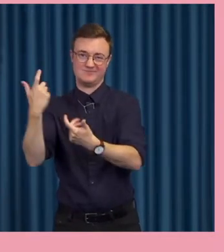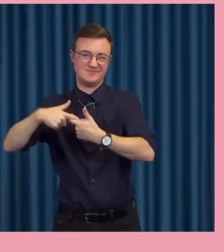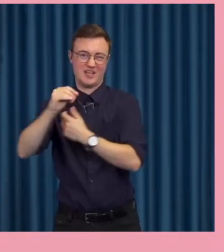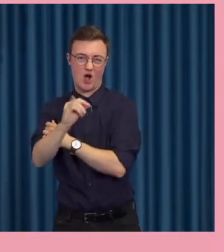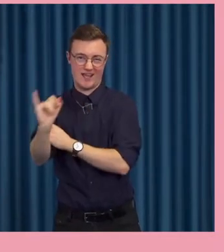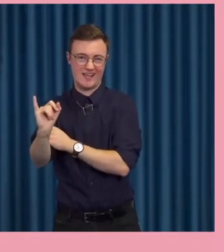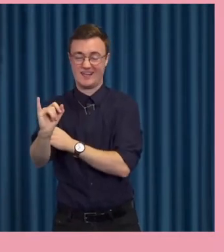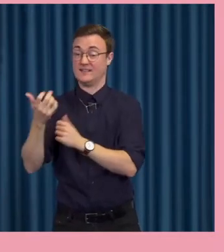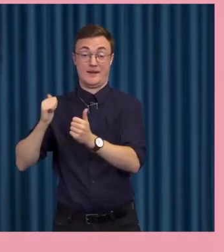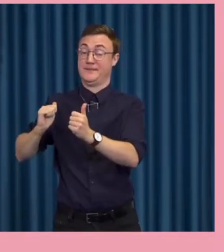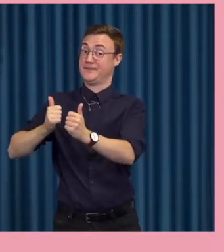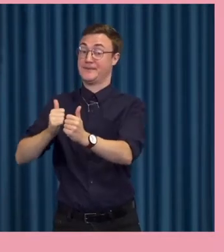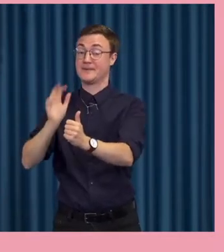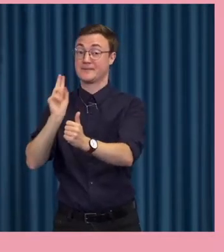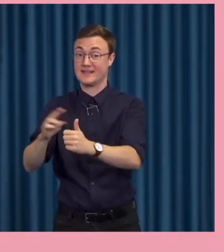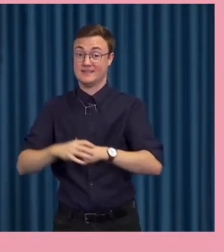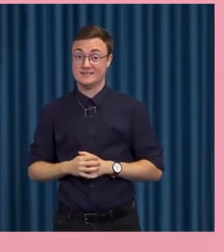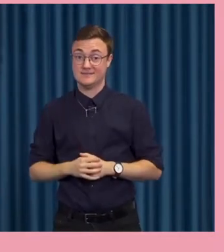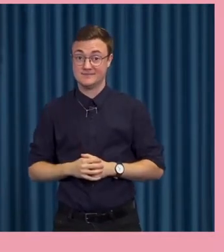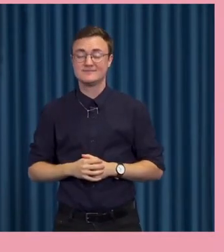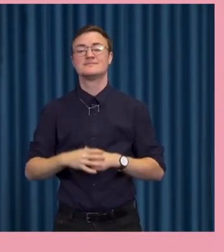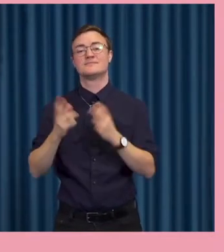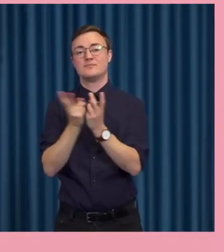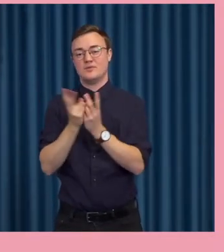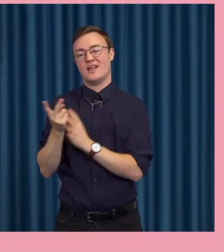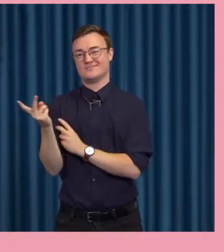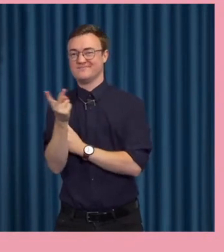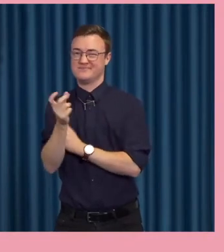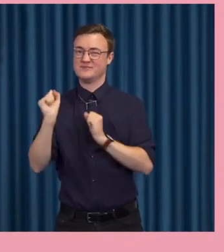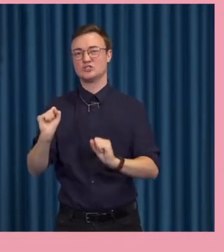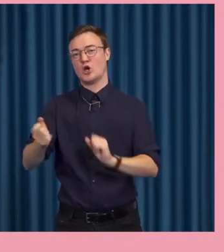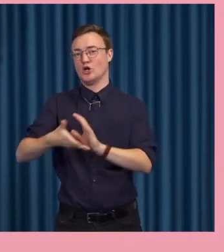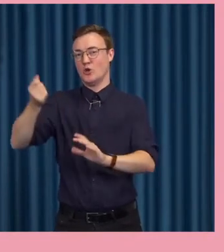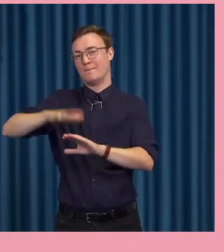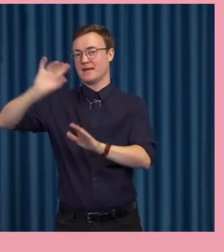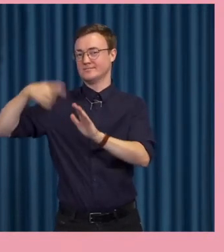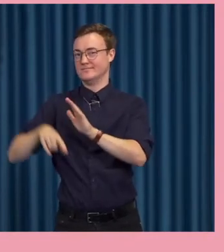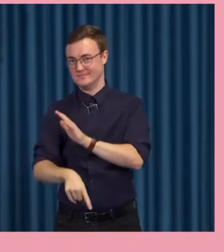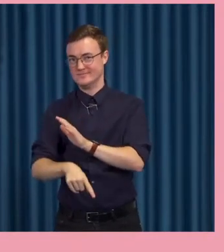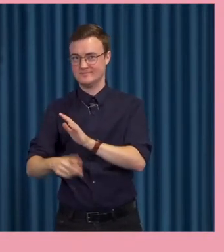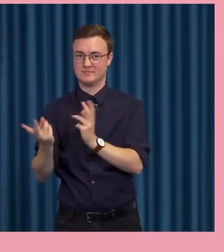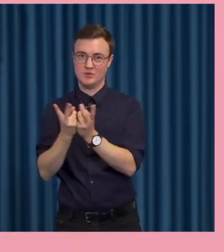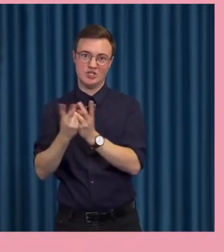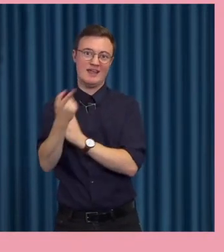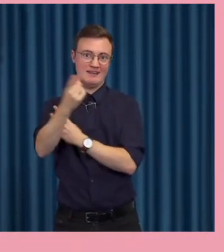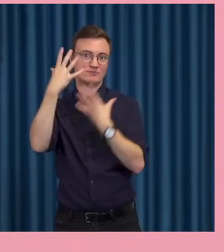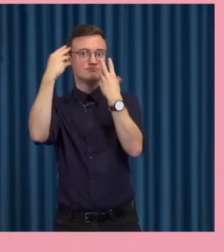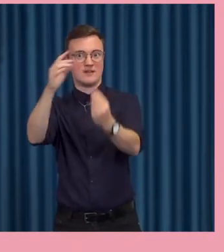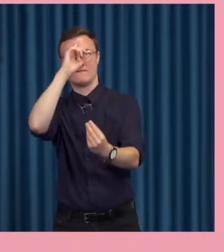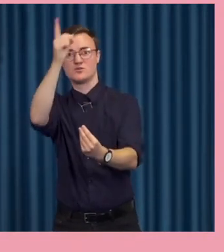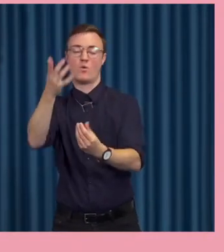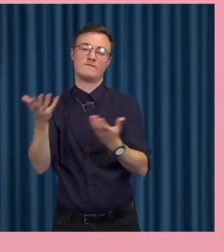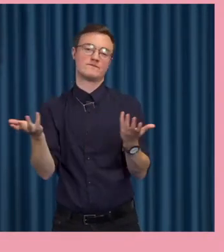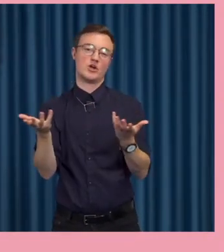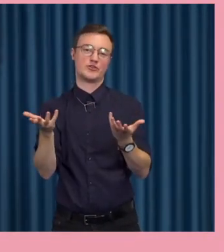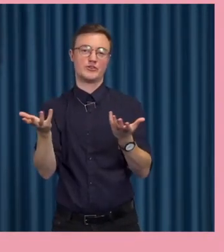forskning. Så att jag ska nämna de två aspekterna lite mer så att vi ska förstå vilka, vad ska man säga, den